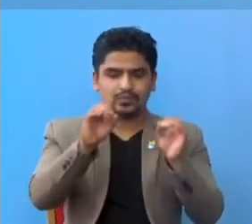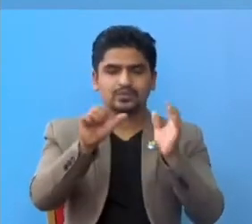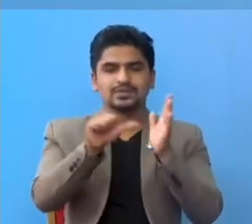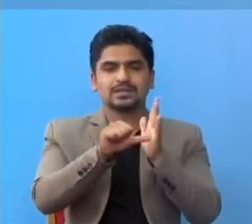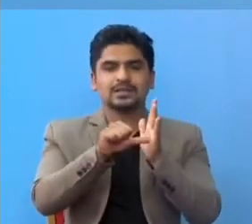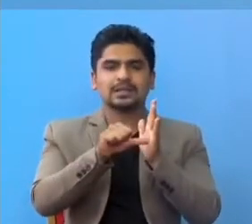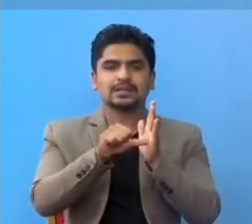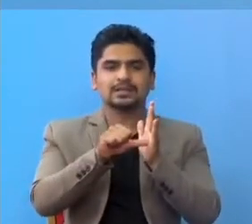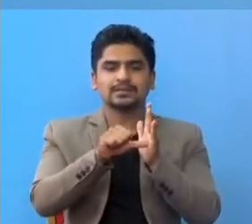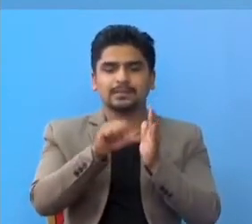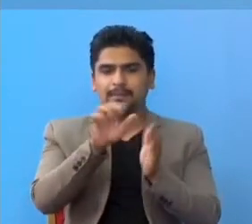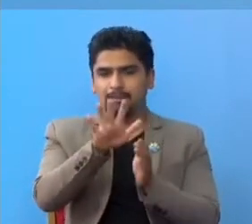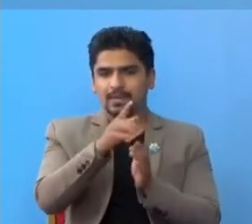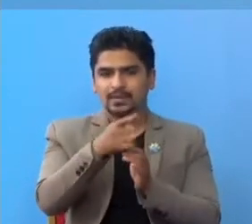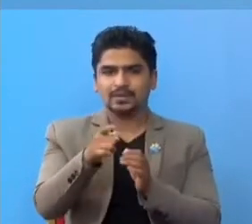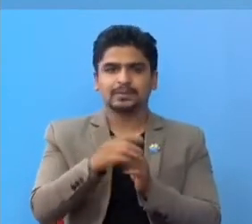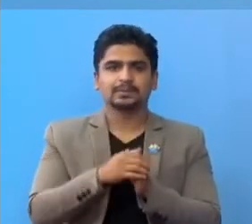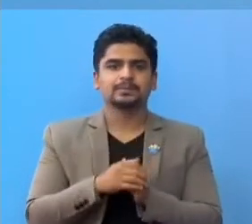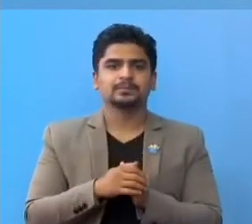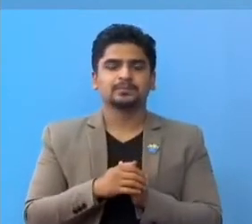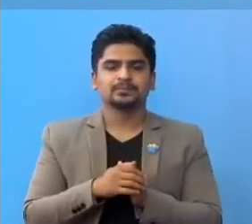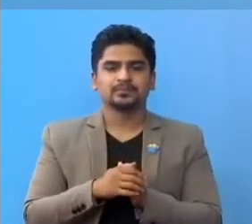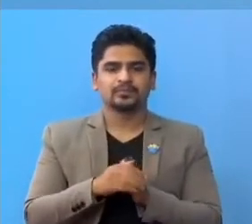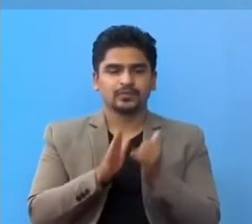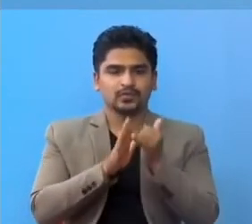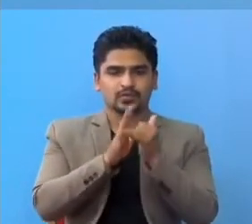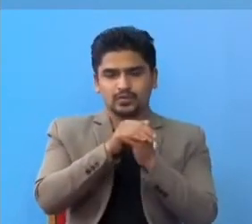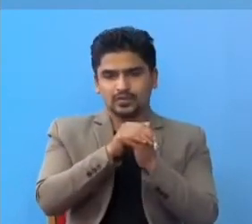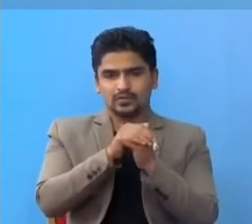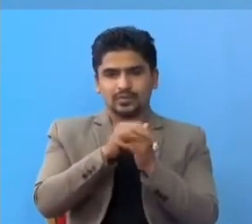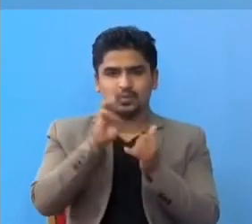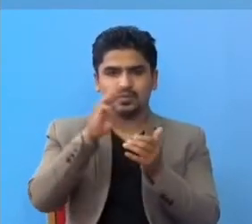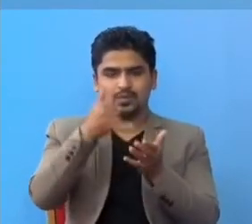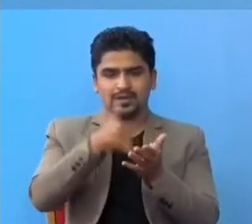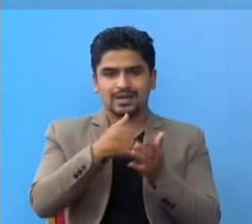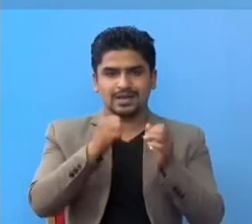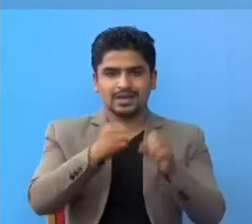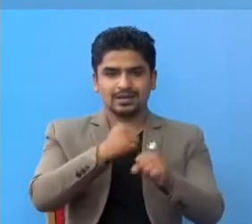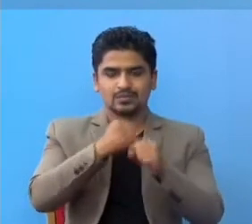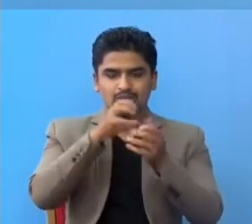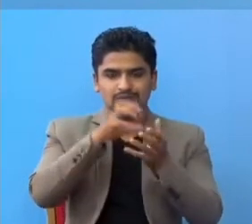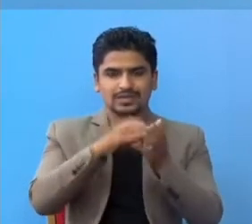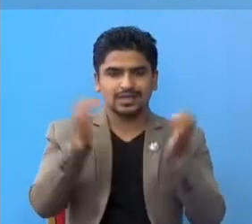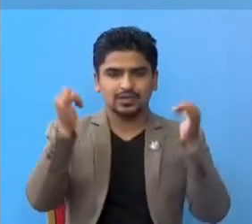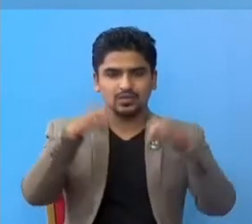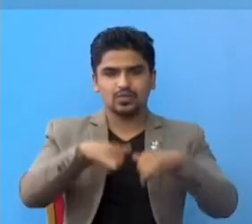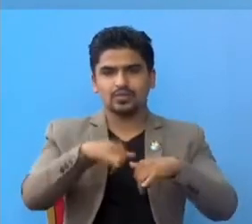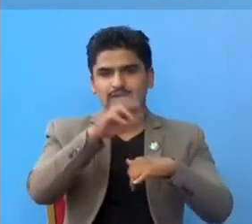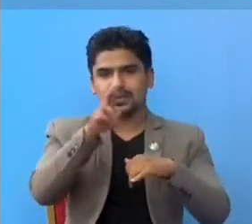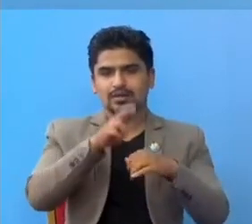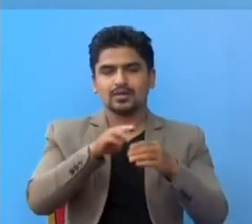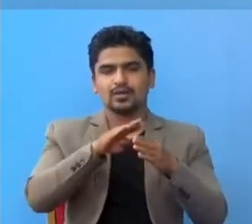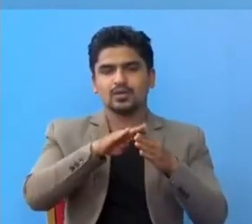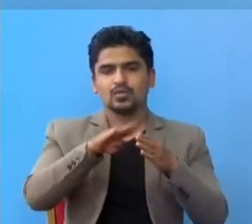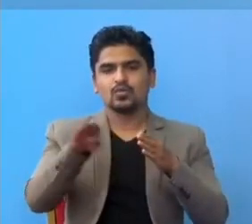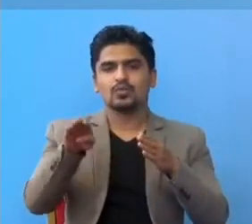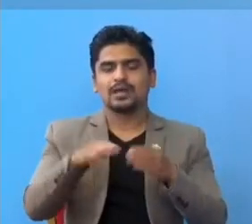जिल्ला हरू पनी पांच वटाशन तेसमा संकुआ सभा मनांग मुस्तांग डोल्पा रहोमला